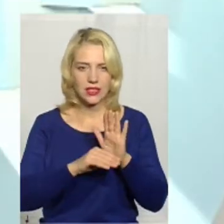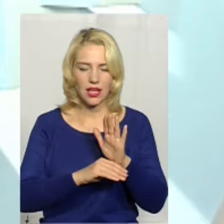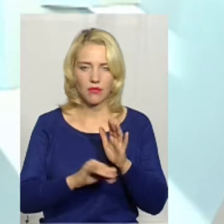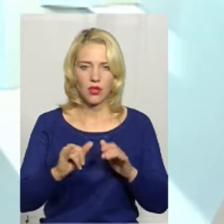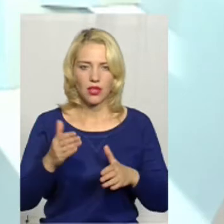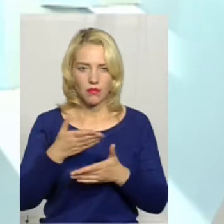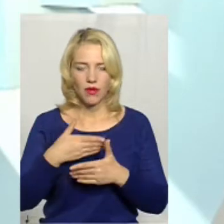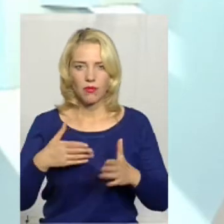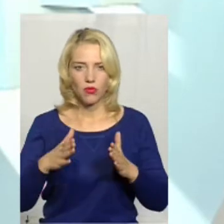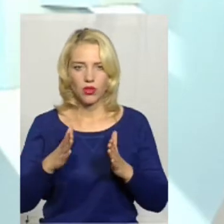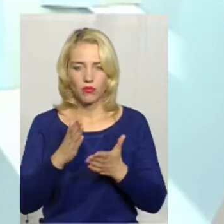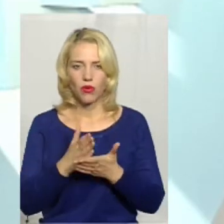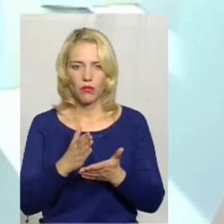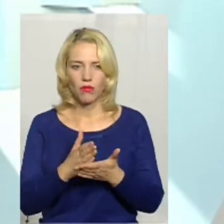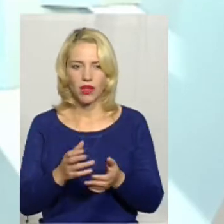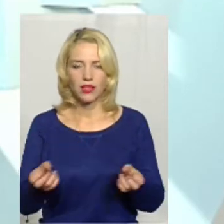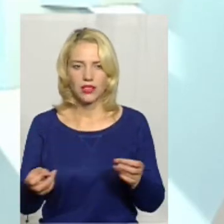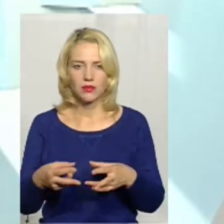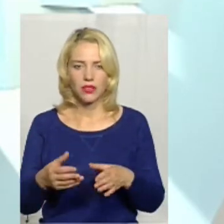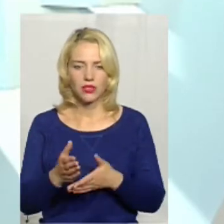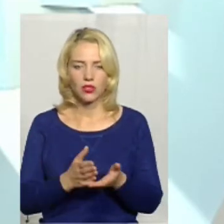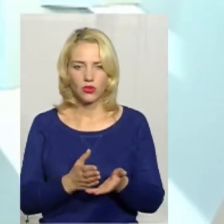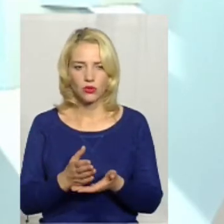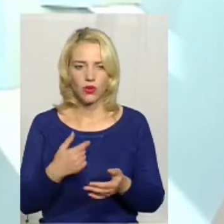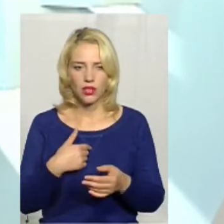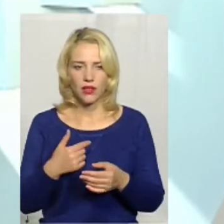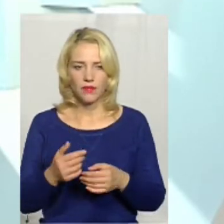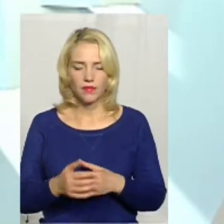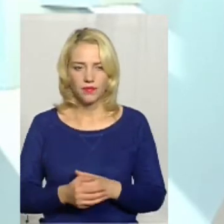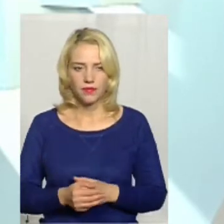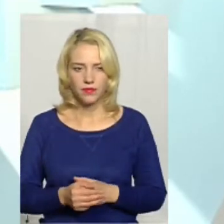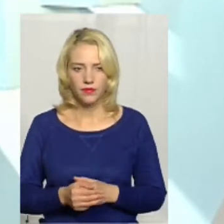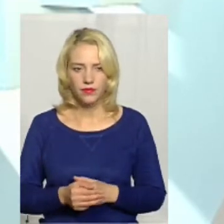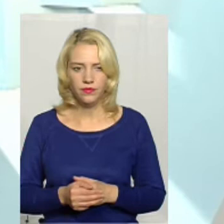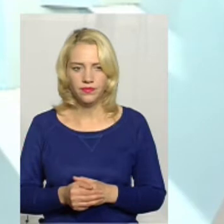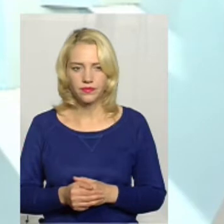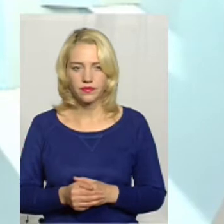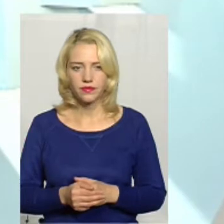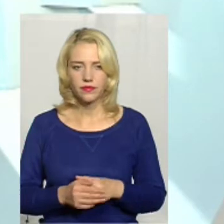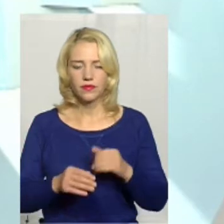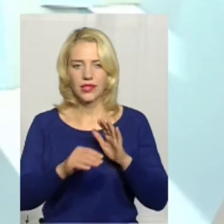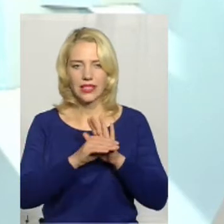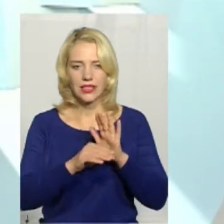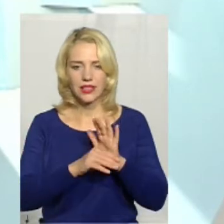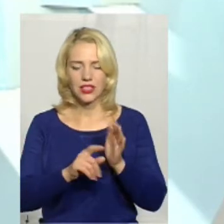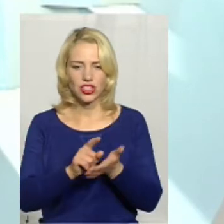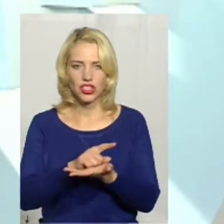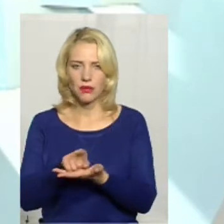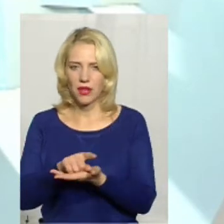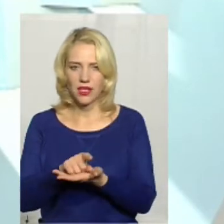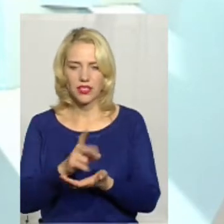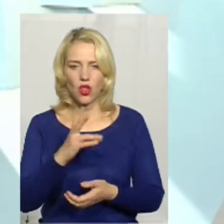коли мати єдину диспетчерську службу, нам не потрібно буде диспетчера по області. В системі GPS, навігації